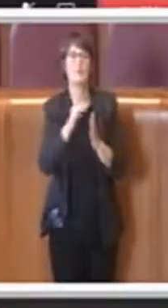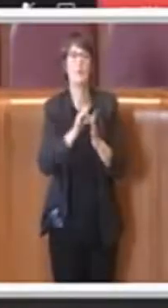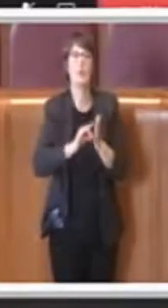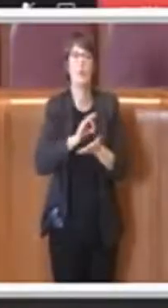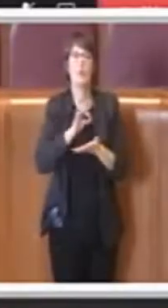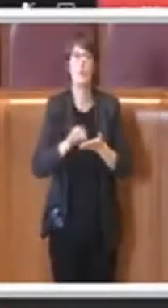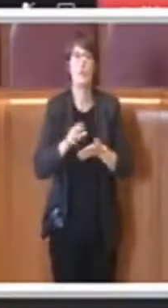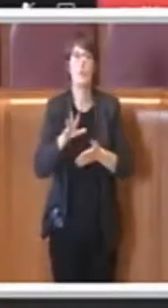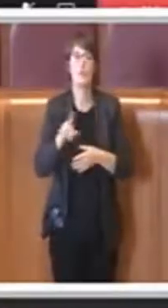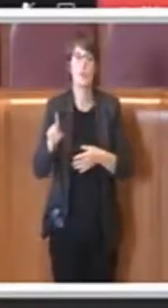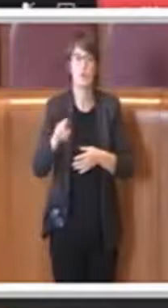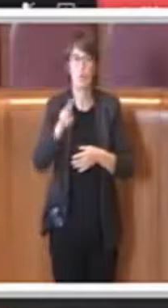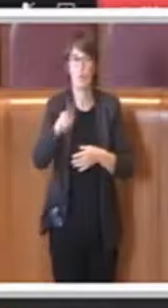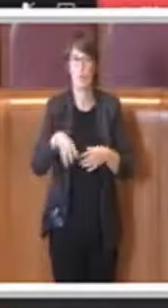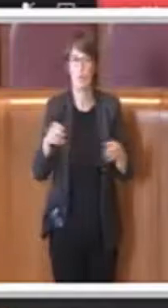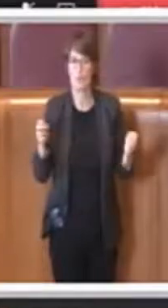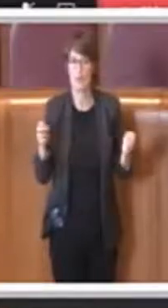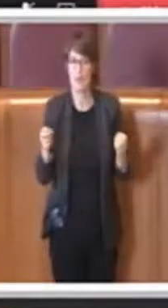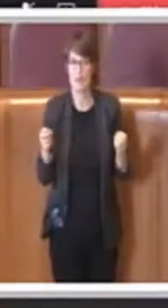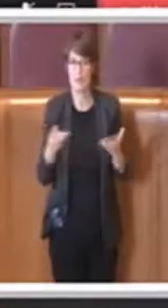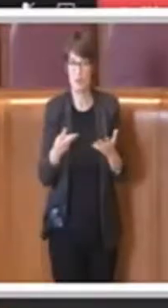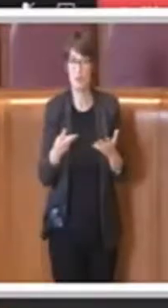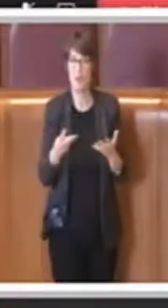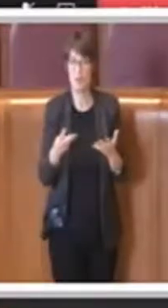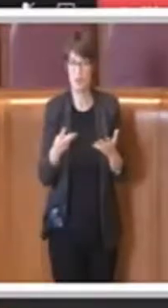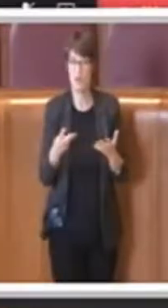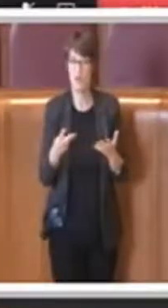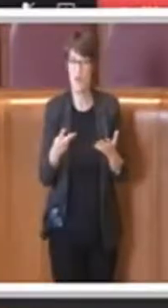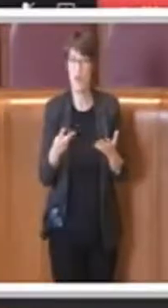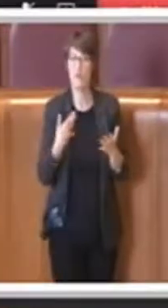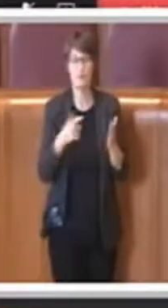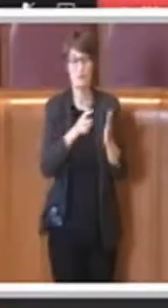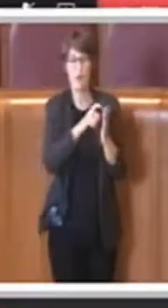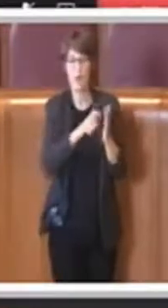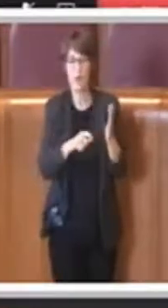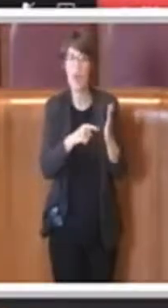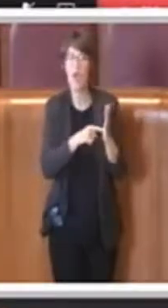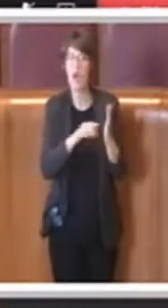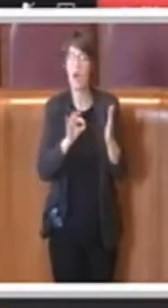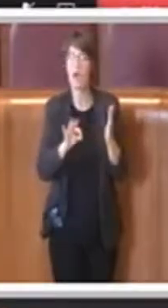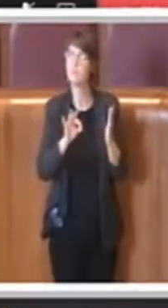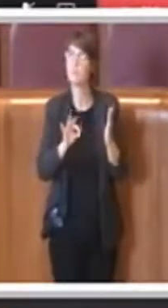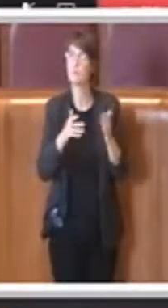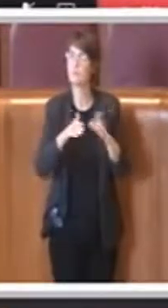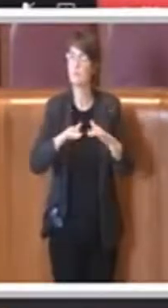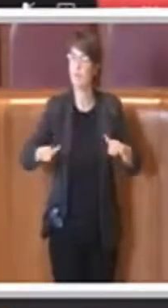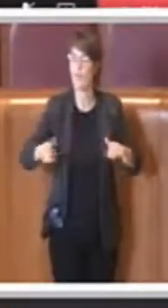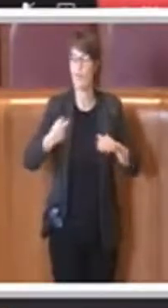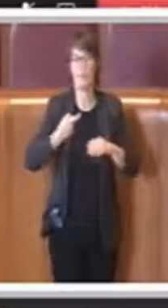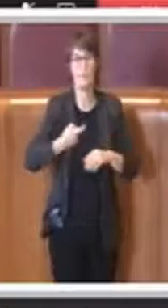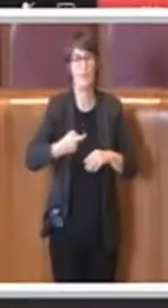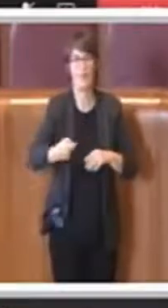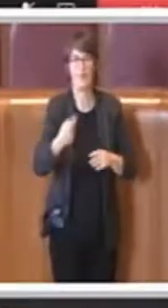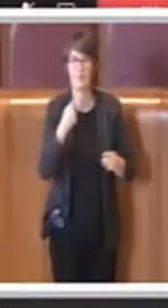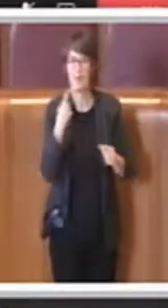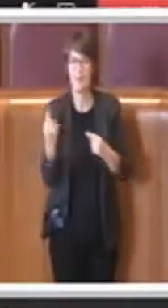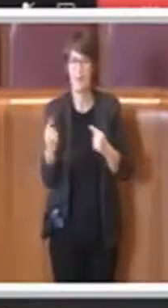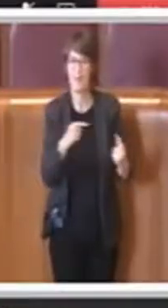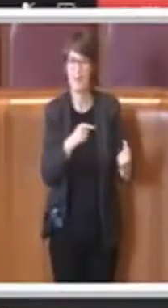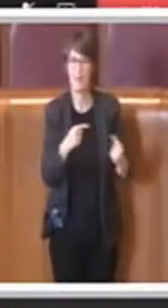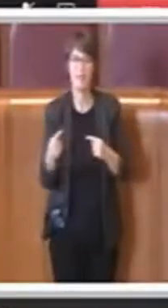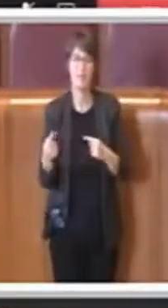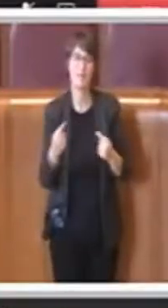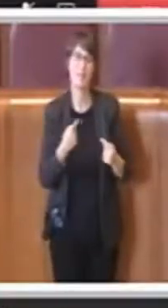dove si parlava anche del tavolo permanente nell'ambito appunto governativo quindi